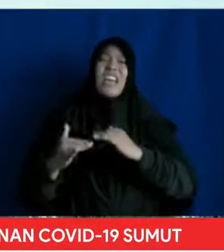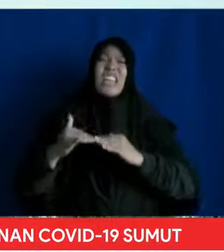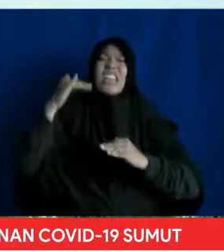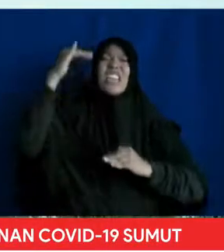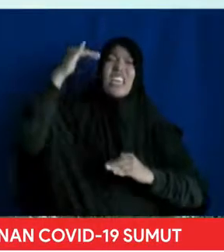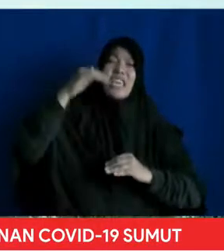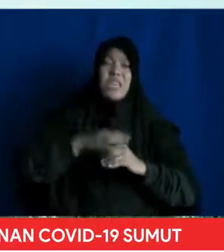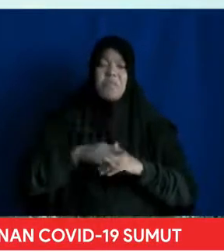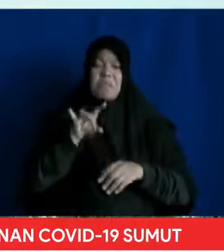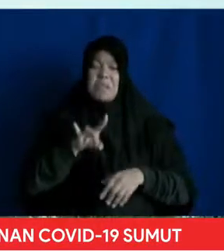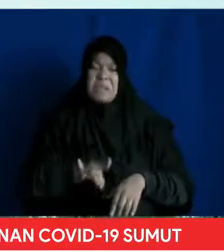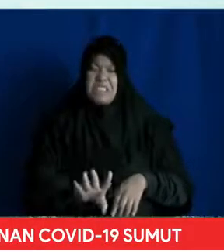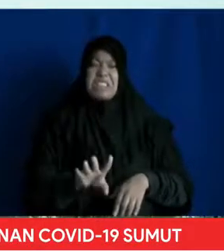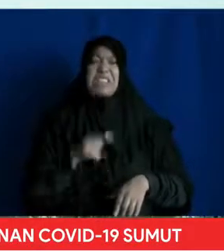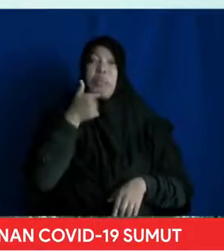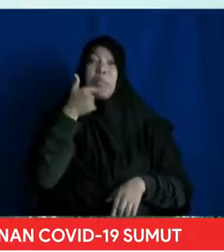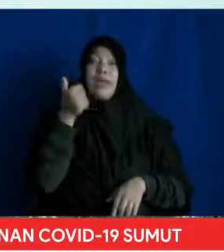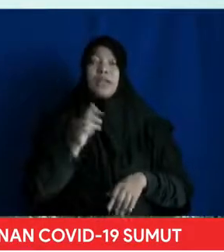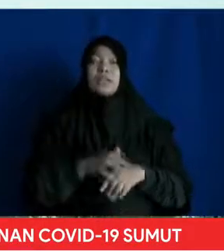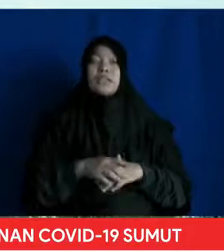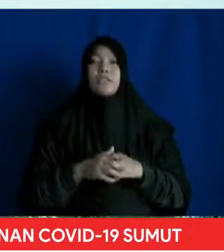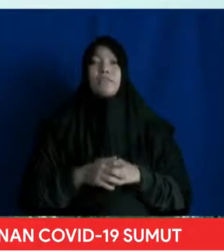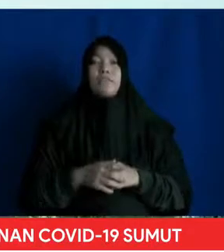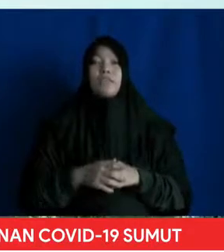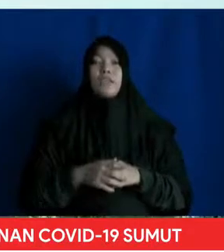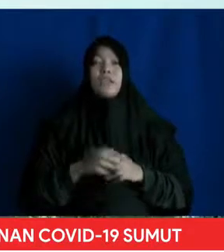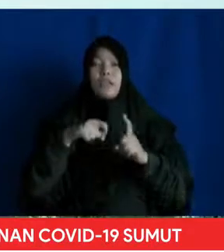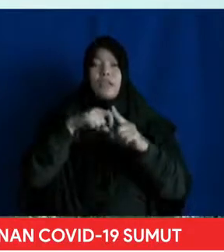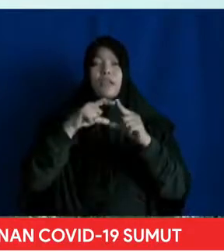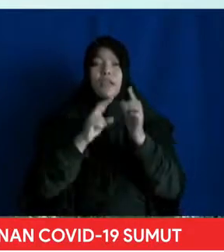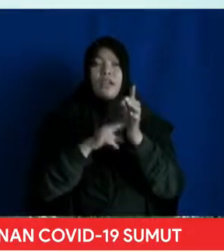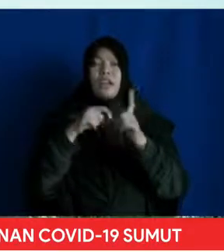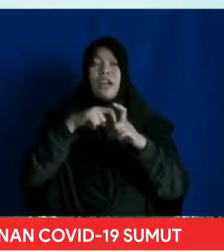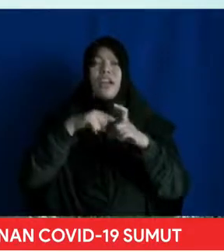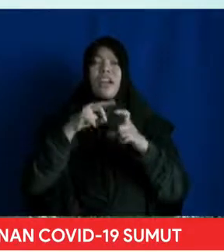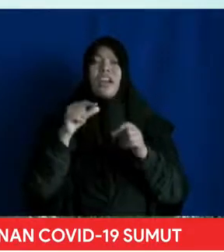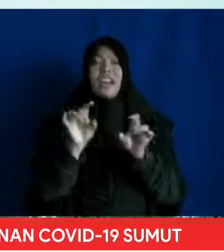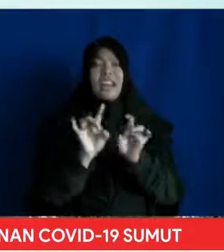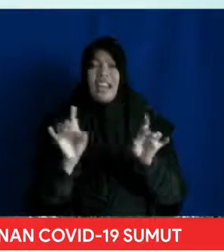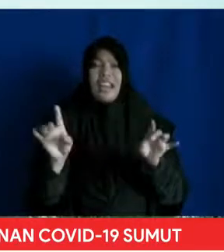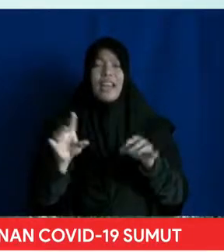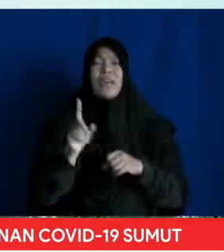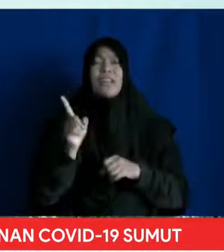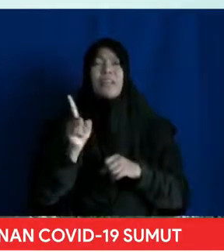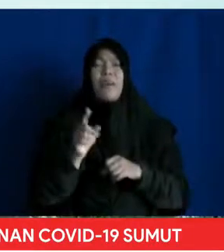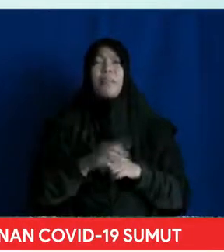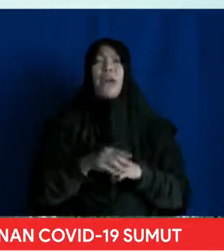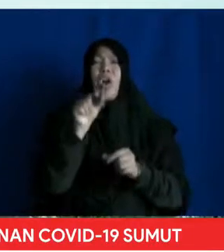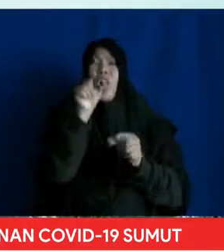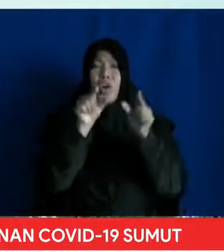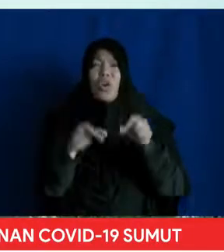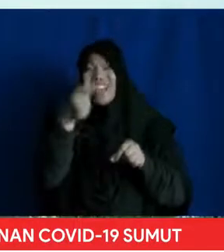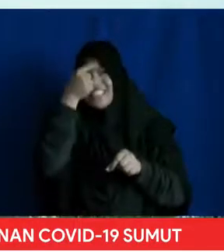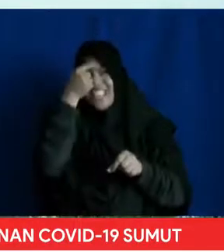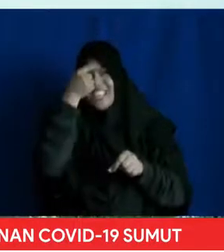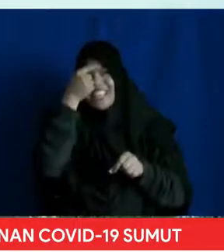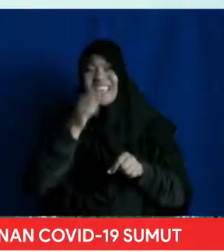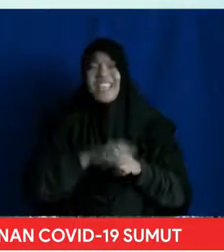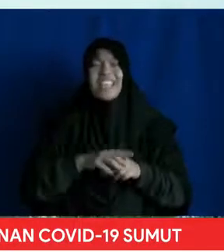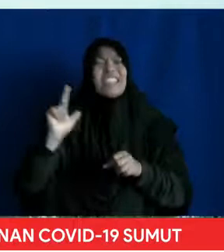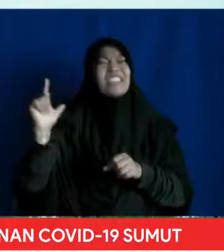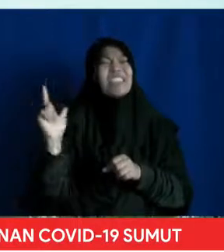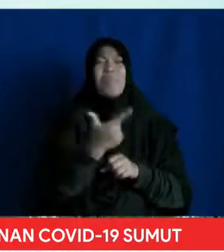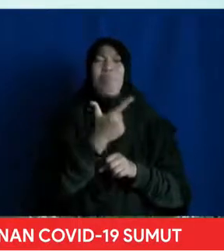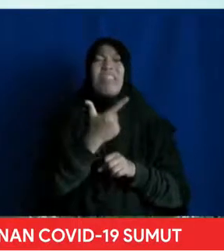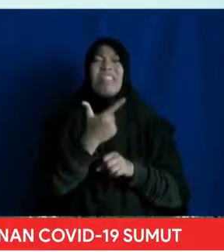Asma Kanker TBC dan lain-lain Karena mereka inilah yang sangat rentan Dan berakibat fatal Mana kalah